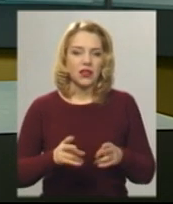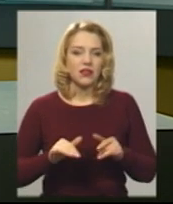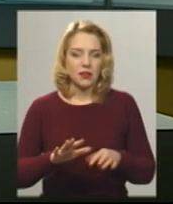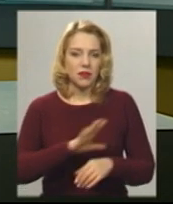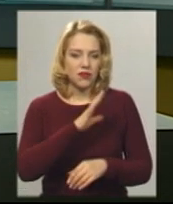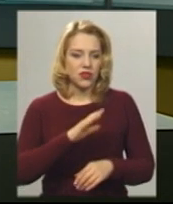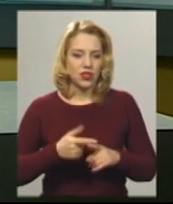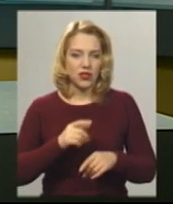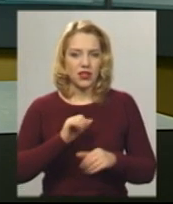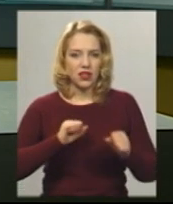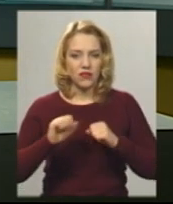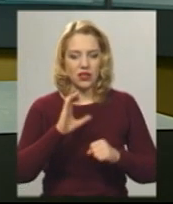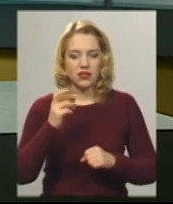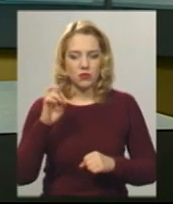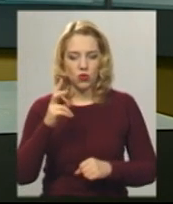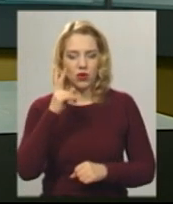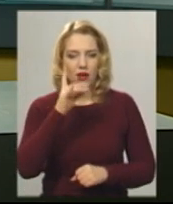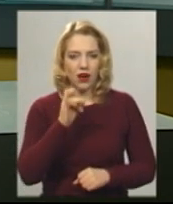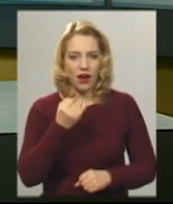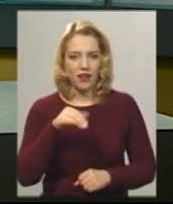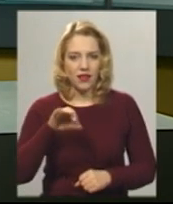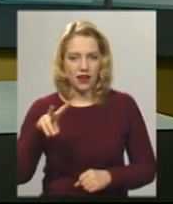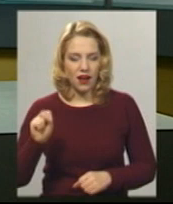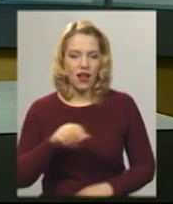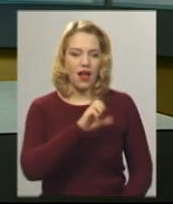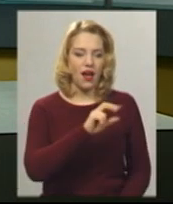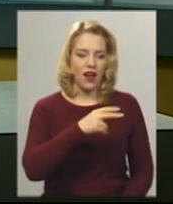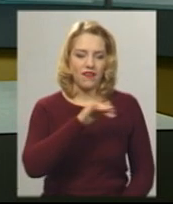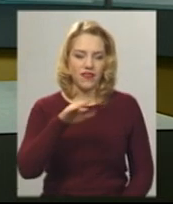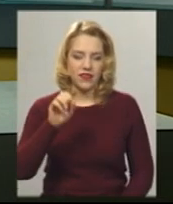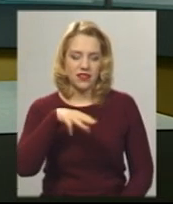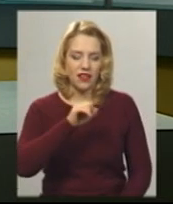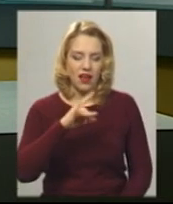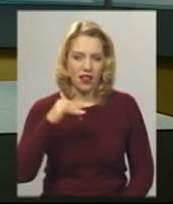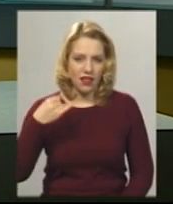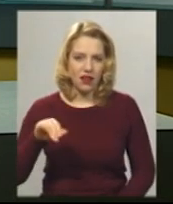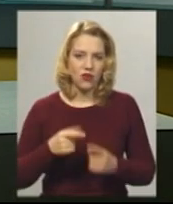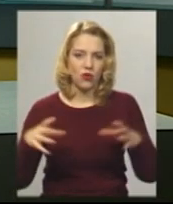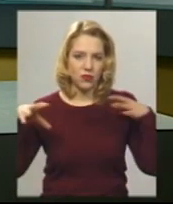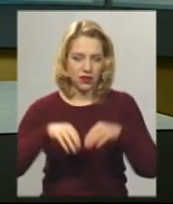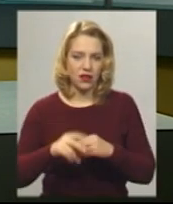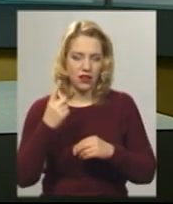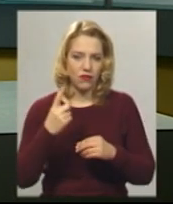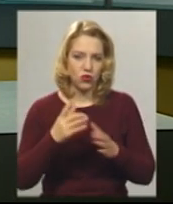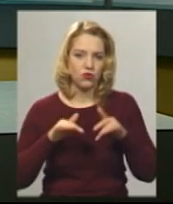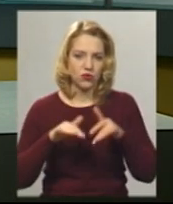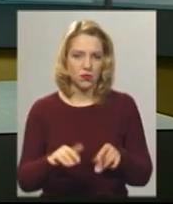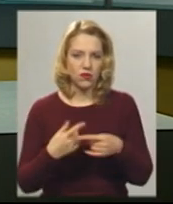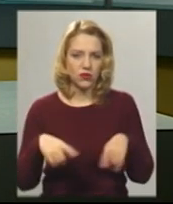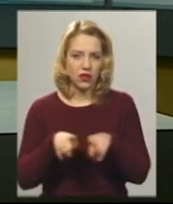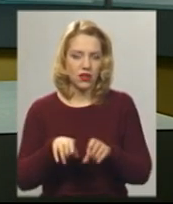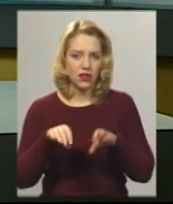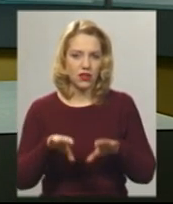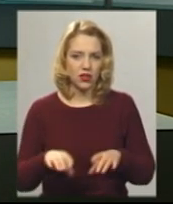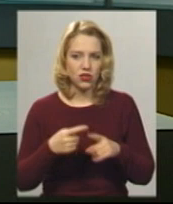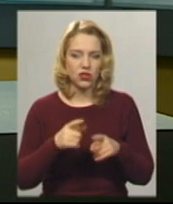СБУ Хмельницької області Віктора Крайтора та Альфівця Віталія Тарадая об'єднали в одну. Таке рішення ухвалив сьогодні під час